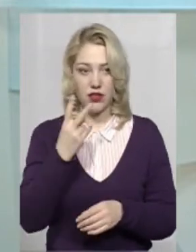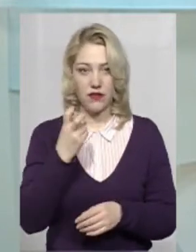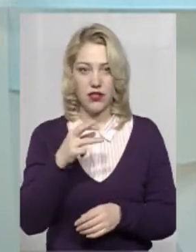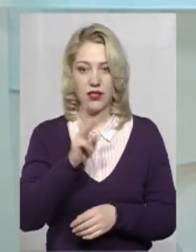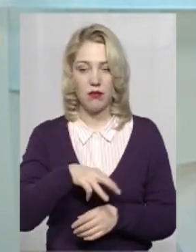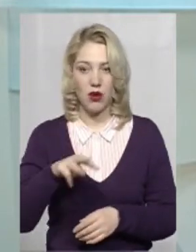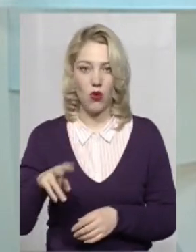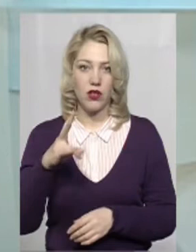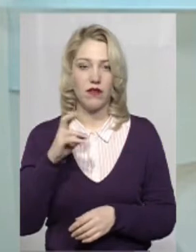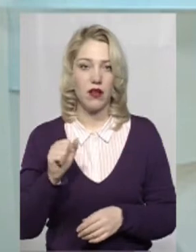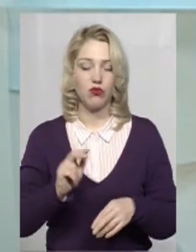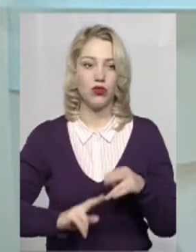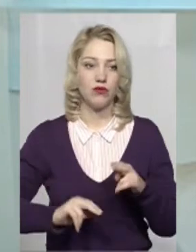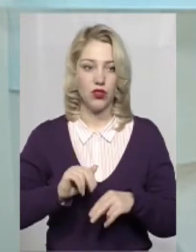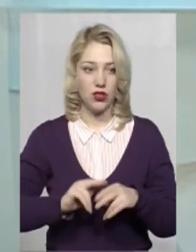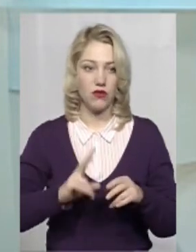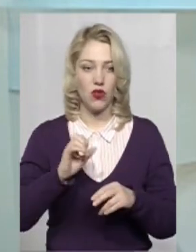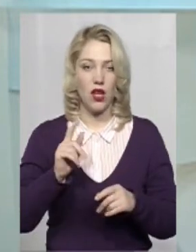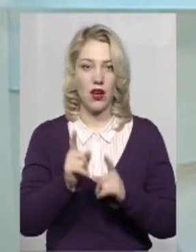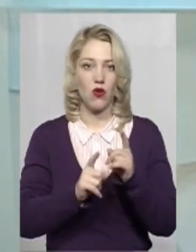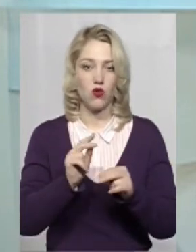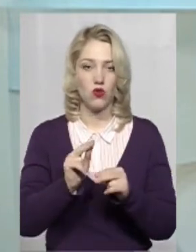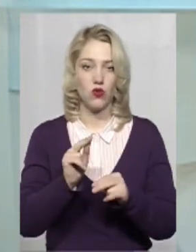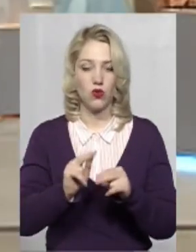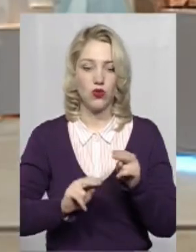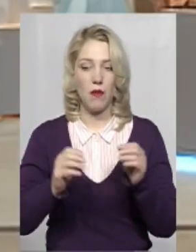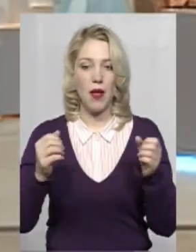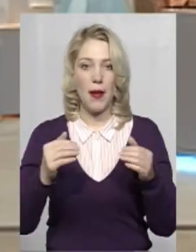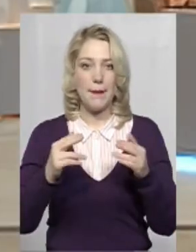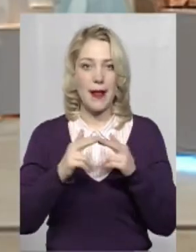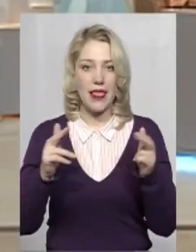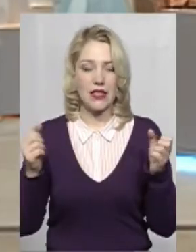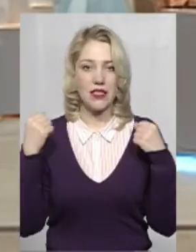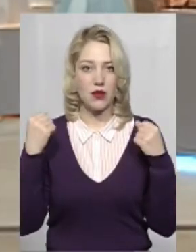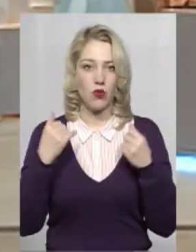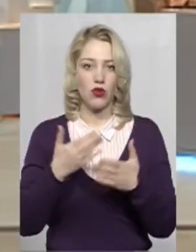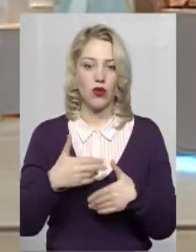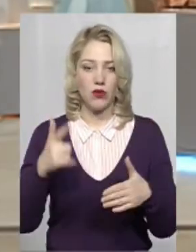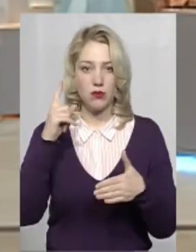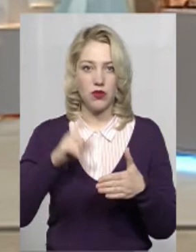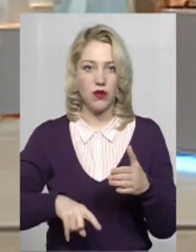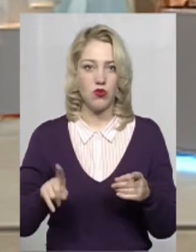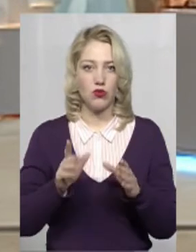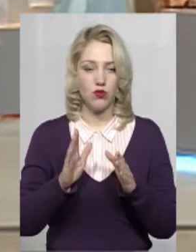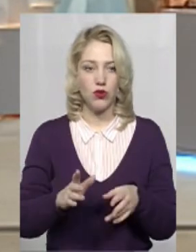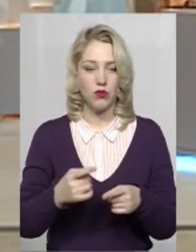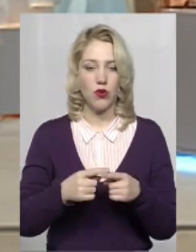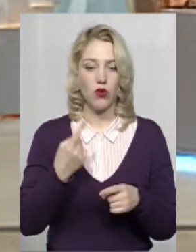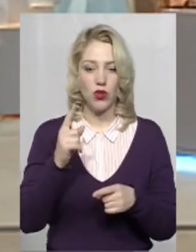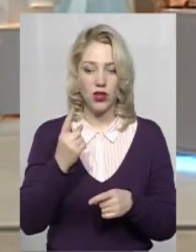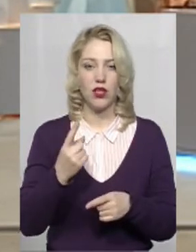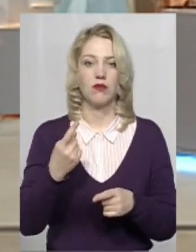200 мільйонів на будівництво та реконструкцію палаців спорту. І сподіваюся, що ми будемо одним із тих